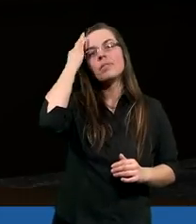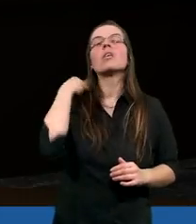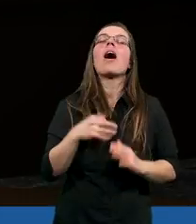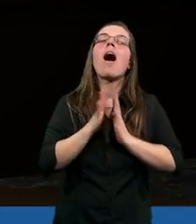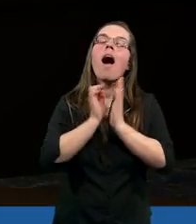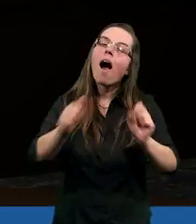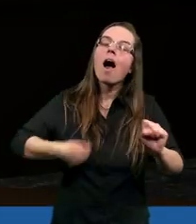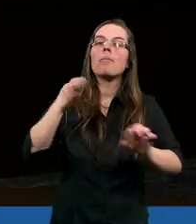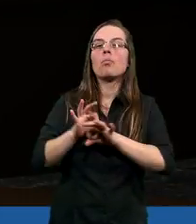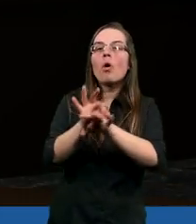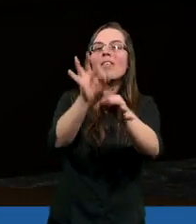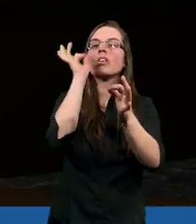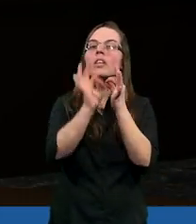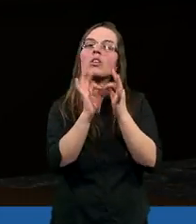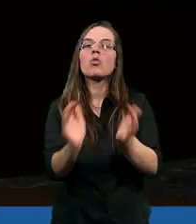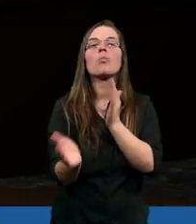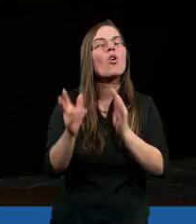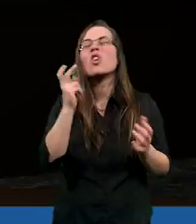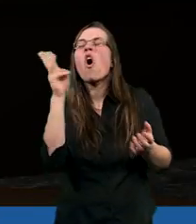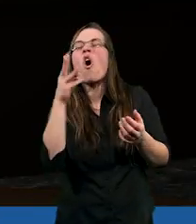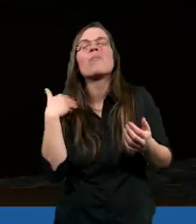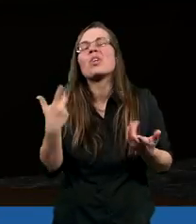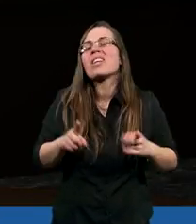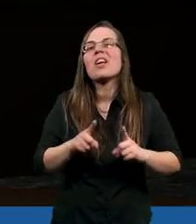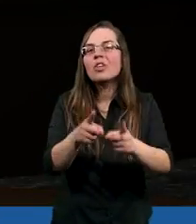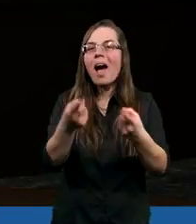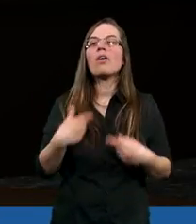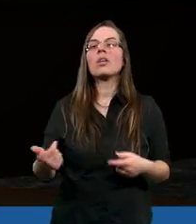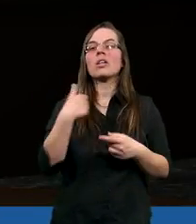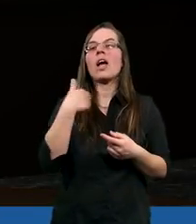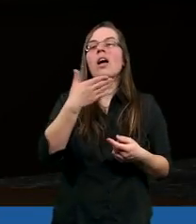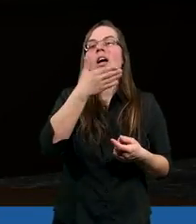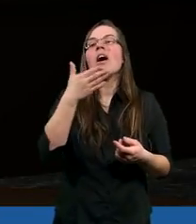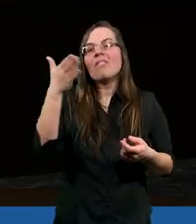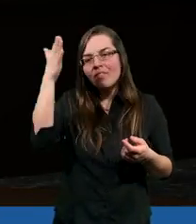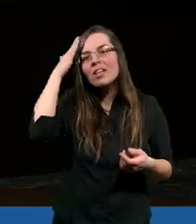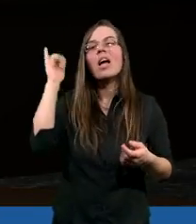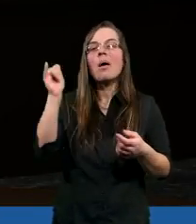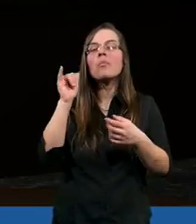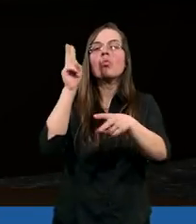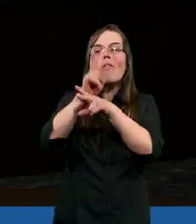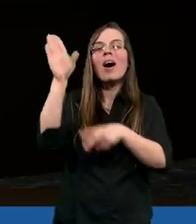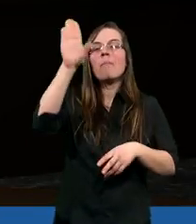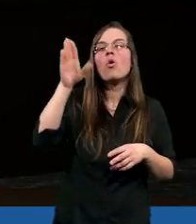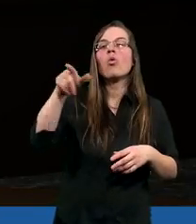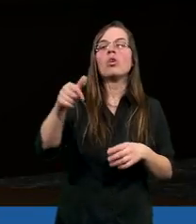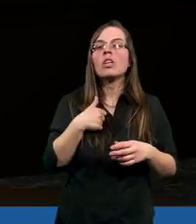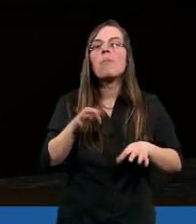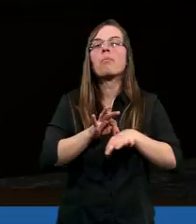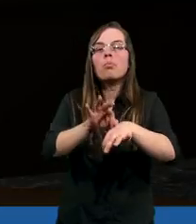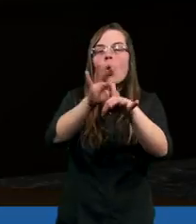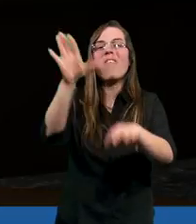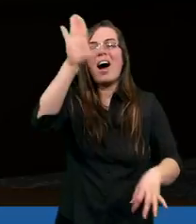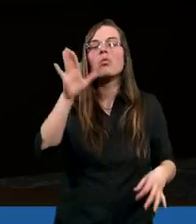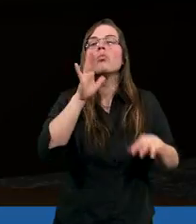aby prowadził mnie w szczególny sposób. Cokolwiek by się nie działo, ja nie wiem, czy bezpiecznie dotrę, ale cokolwiek by się nie działo, żeby Bóg mnie